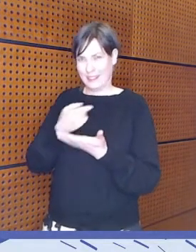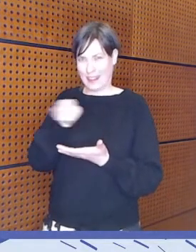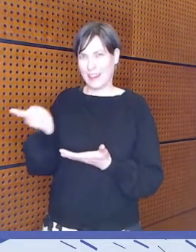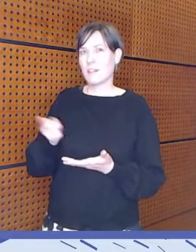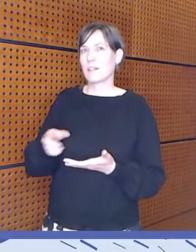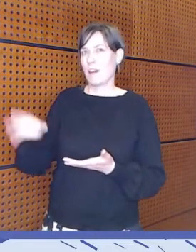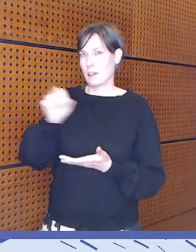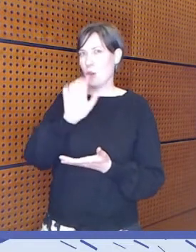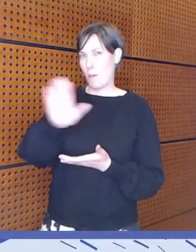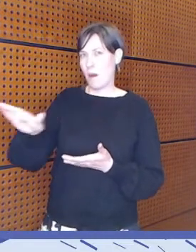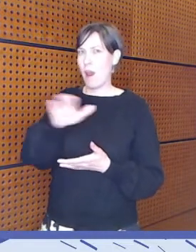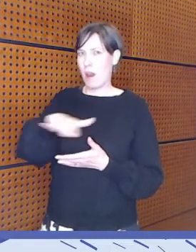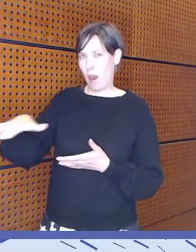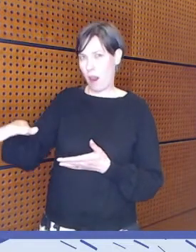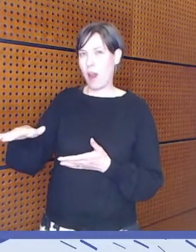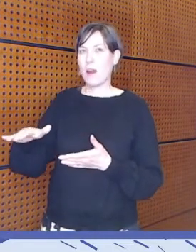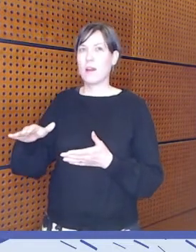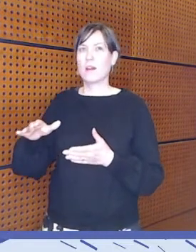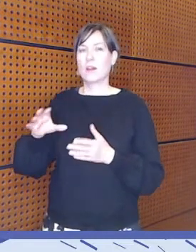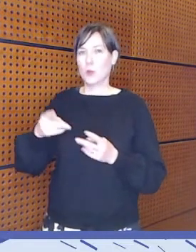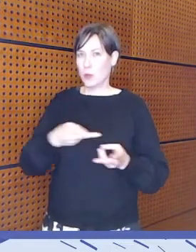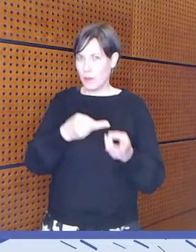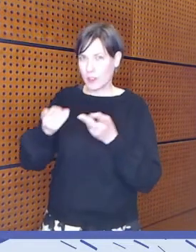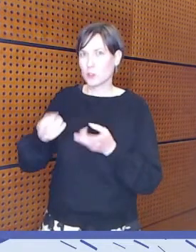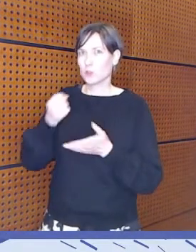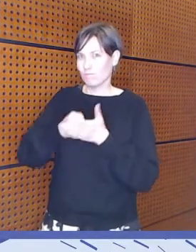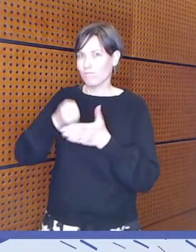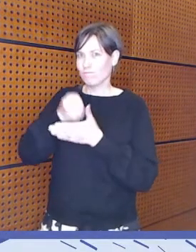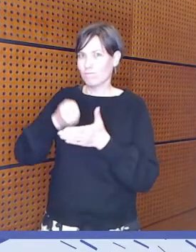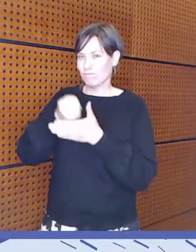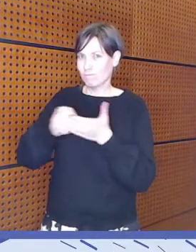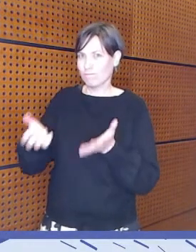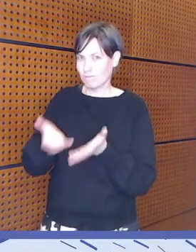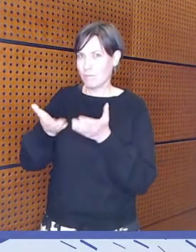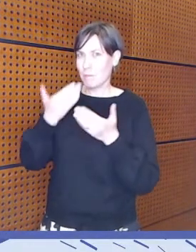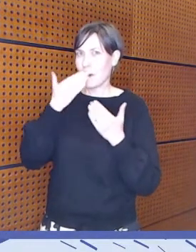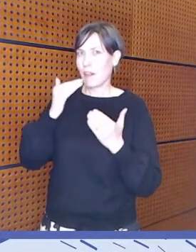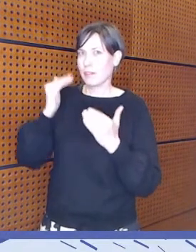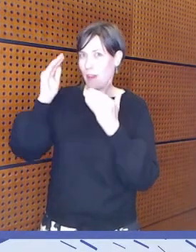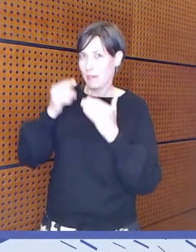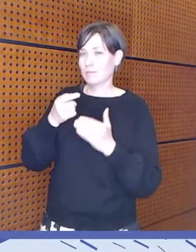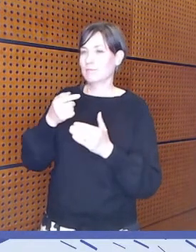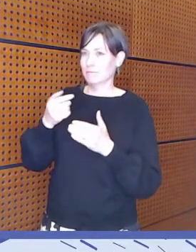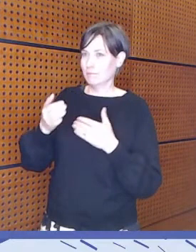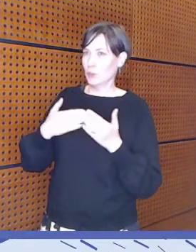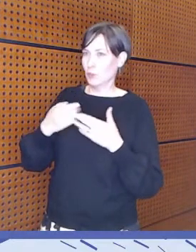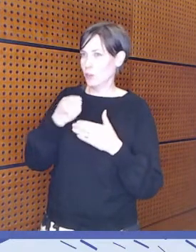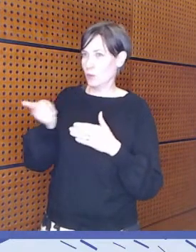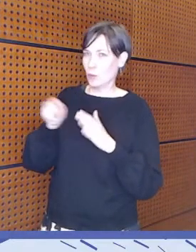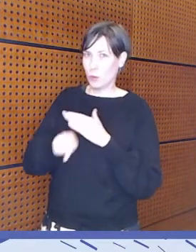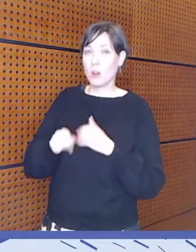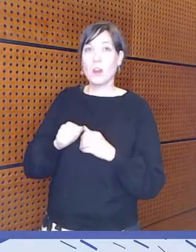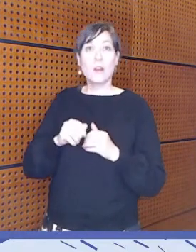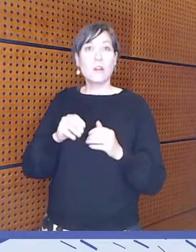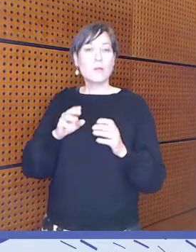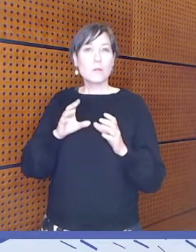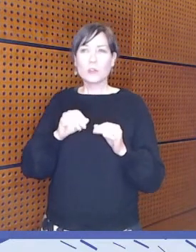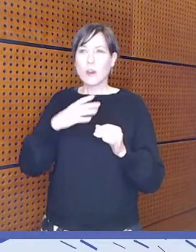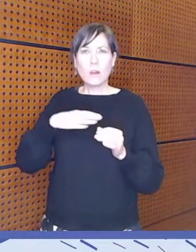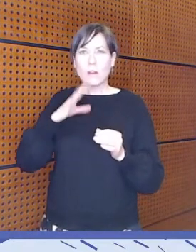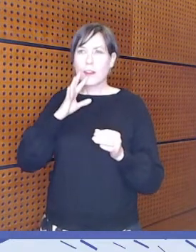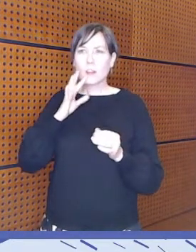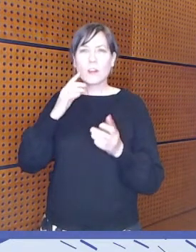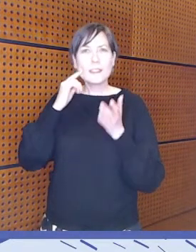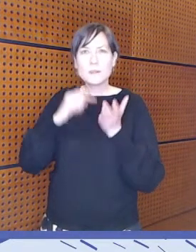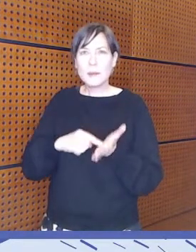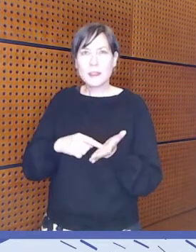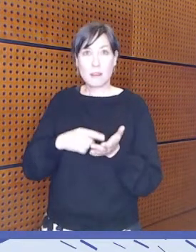yhdenvertaisuudenkin eteen paljon töitä, niin onko teillä antaa jotain esimerkkejä, miten näihin